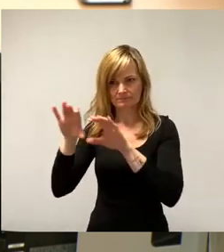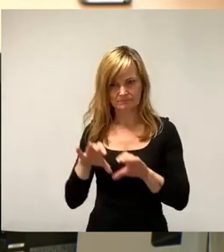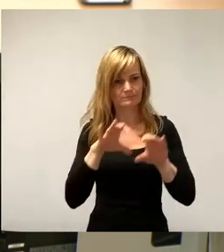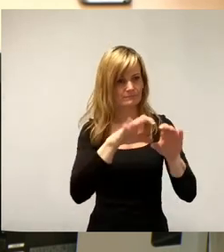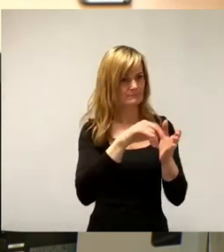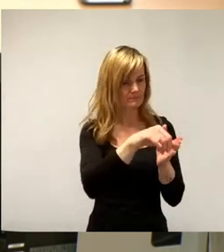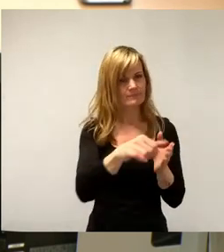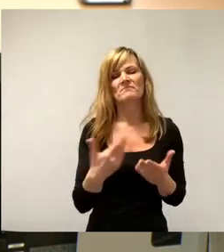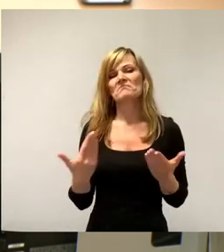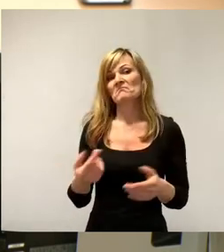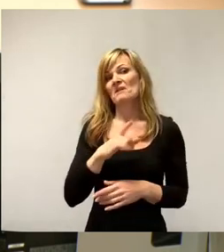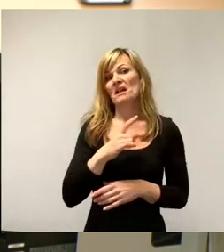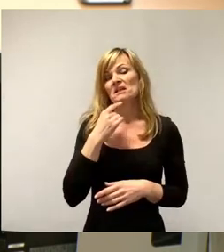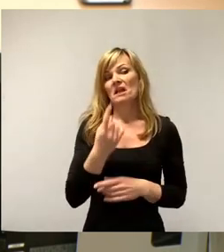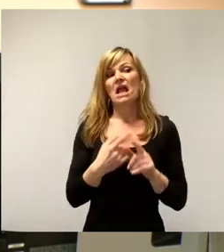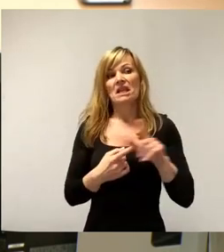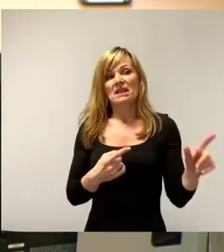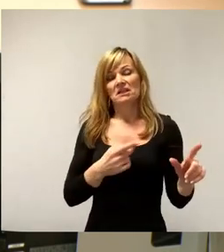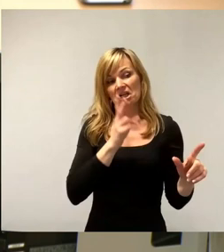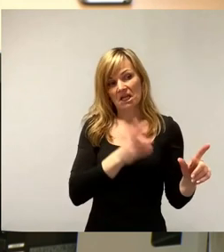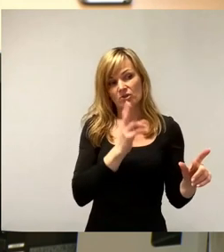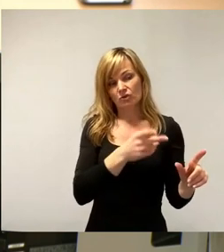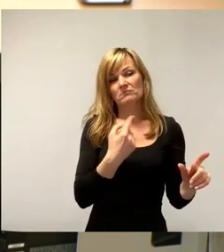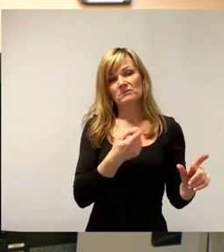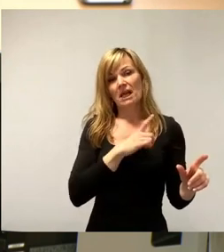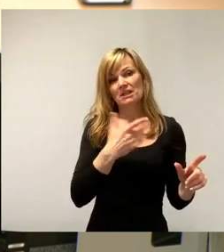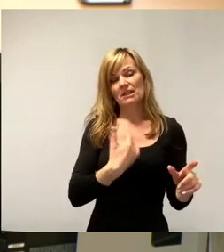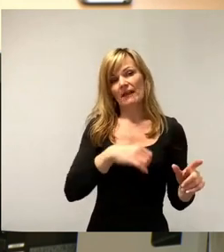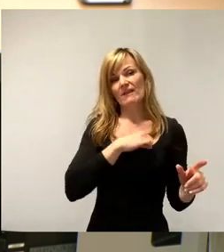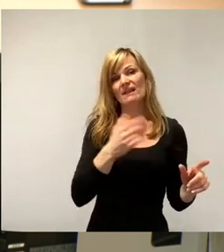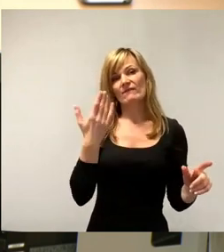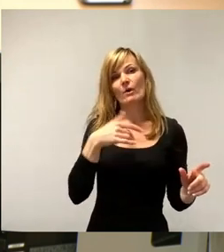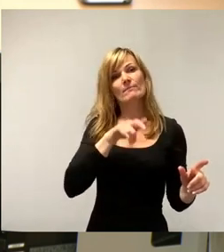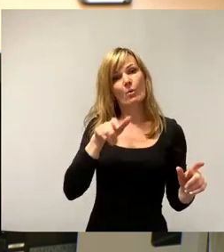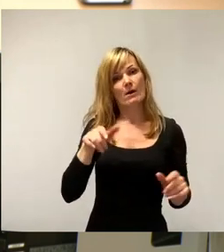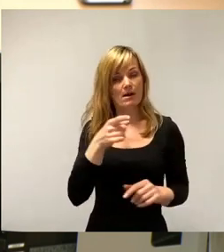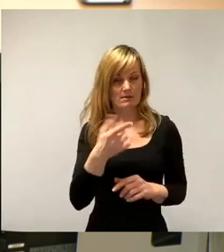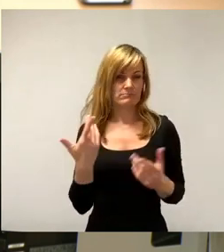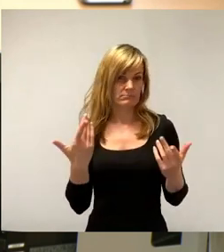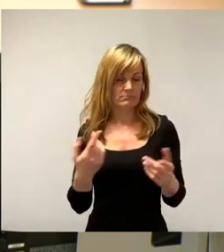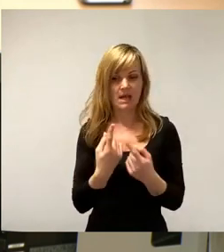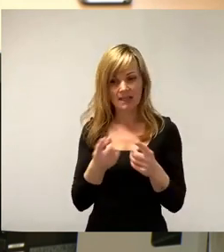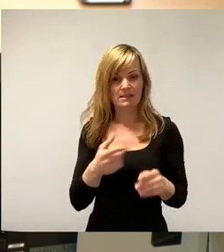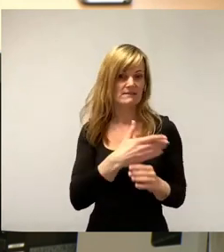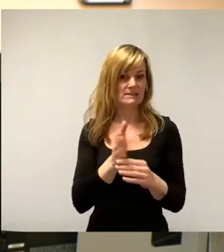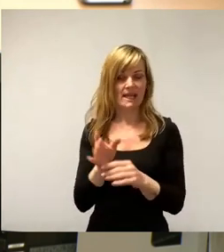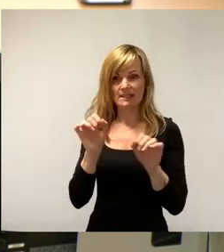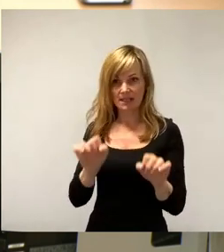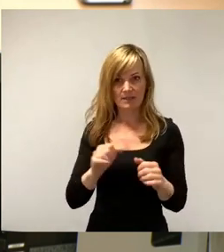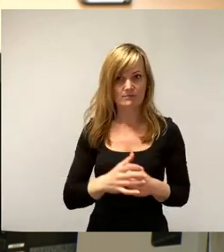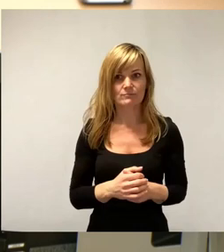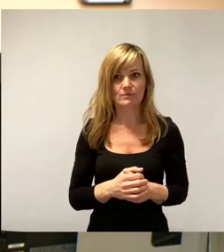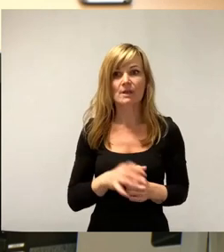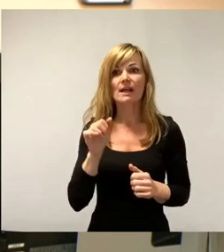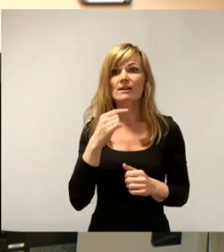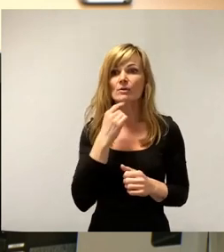Linken ja in dem Sinne recht geben, das sind ja eigentlich Gewinne vom Bürger und man könnte die anders verteilen, man könnte aber auch sagen, vielleicht ist